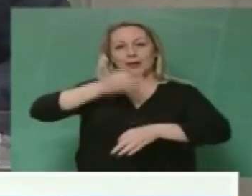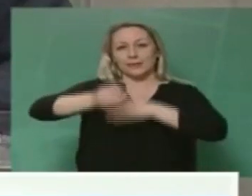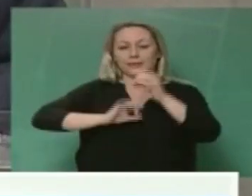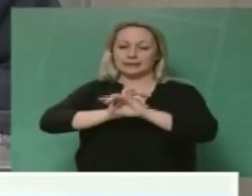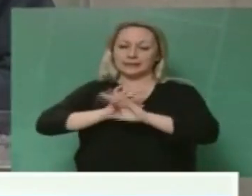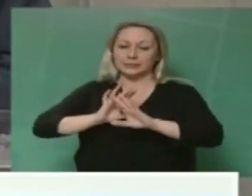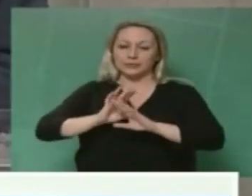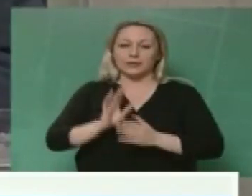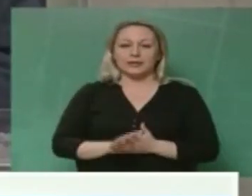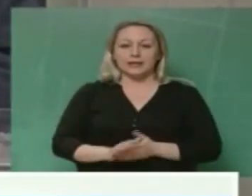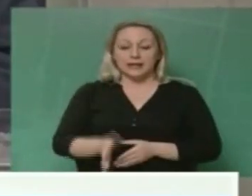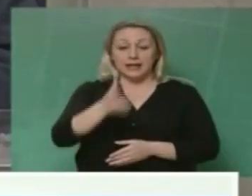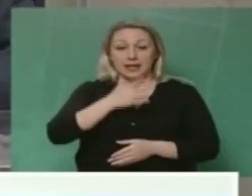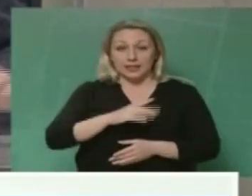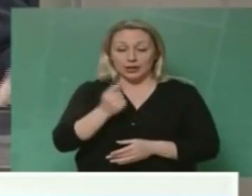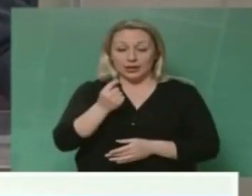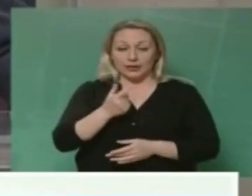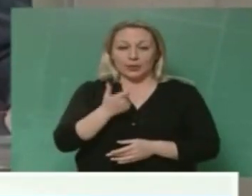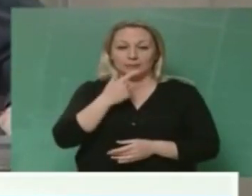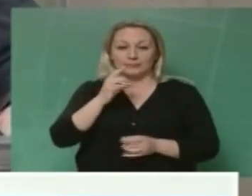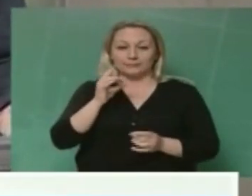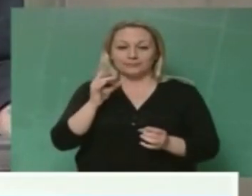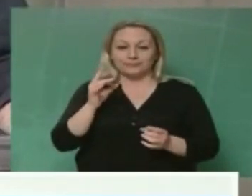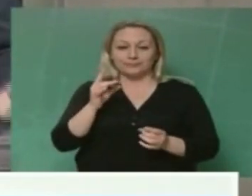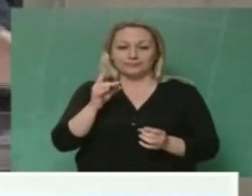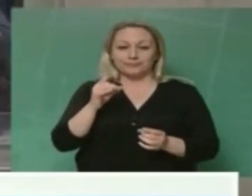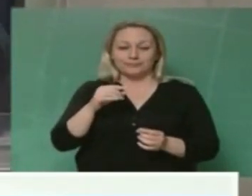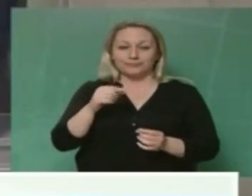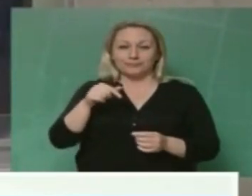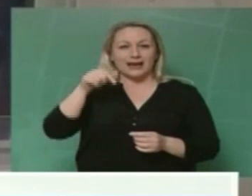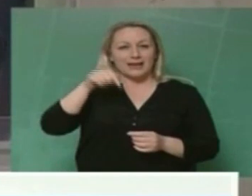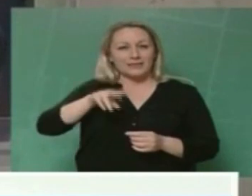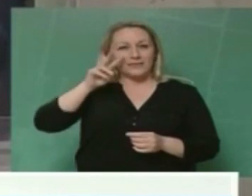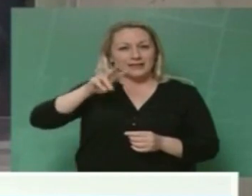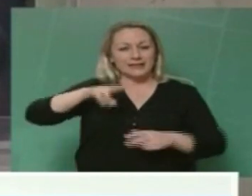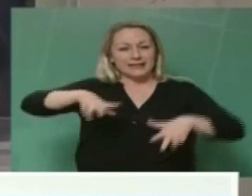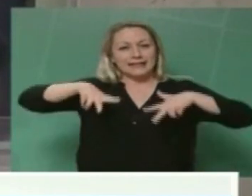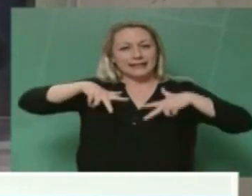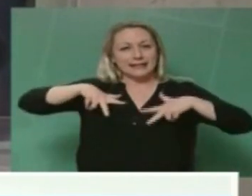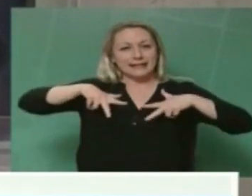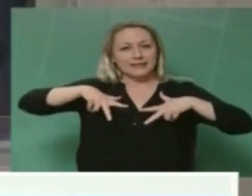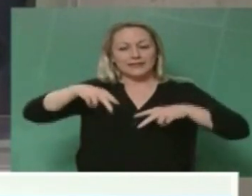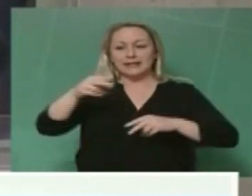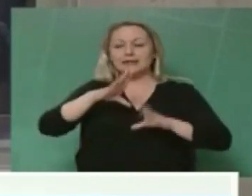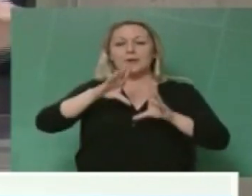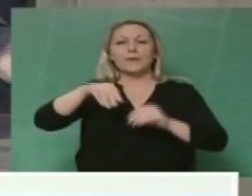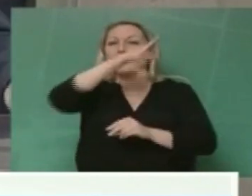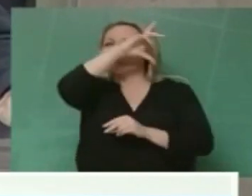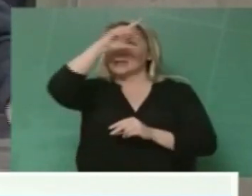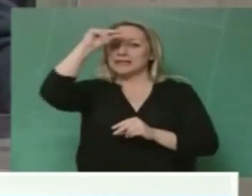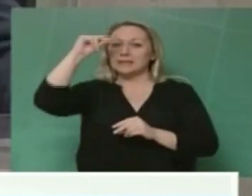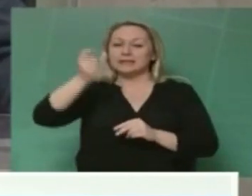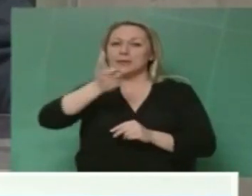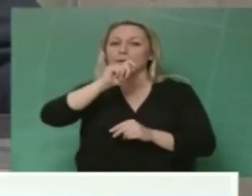Θα ήθελα λιγάκι με αφορμή και μια πολιτική που αναπτύσσεται από την κυβέρνηση κυρίως για την τριτοβάθμια εκπαίδευση